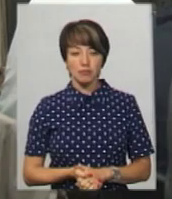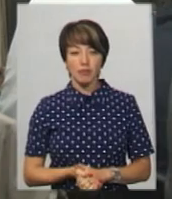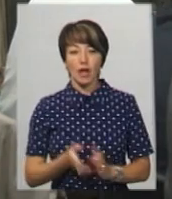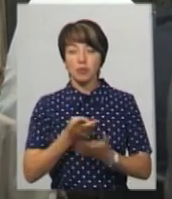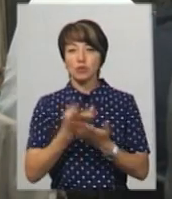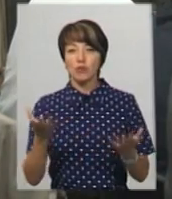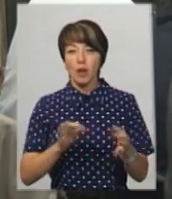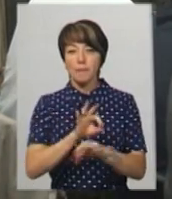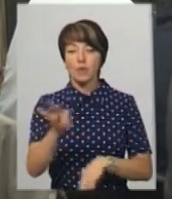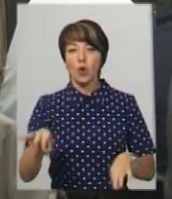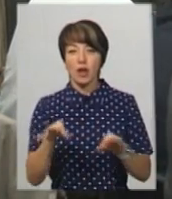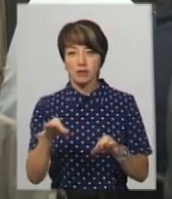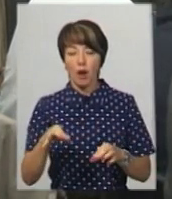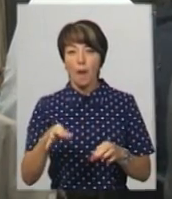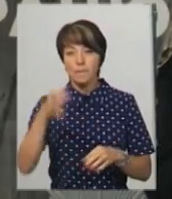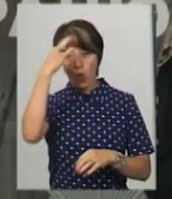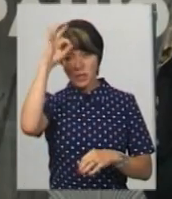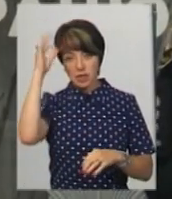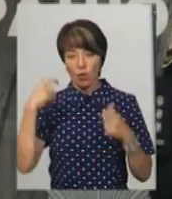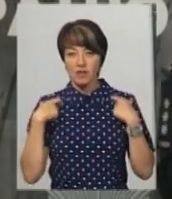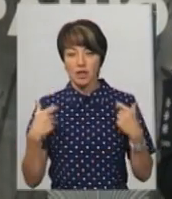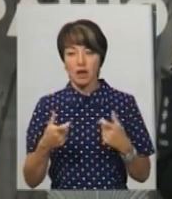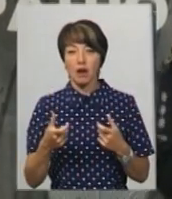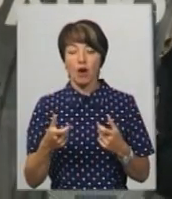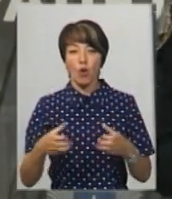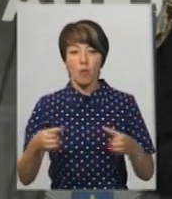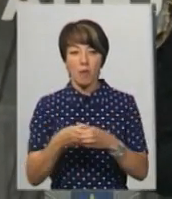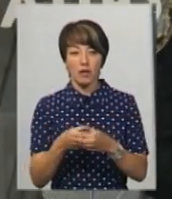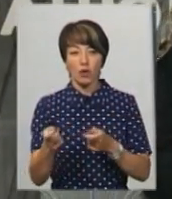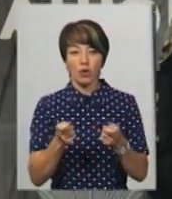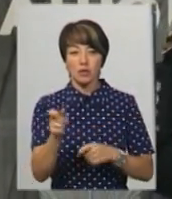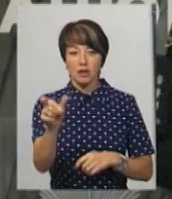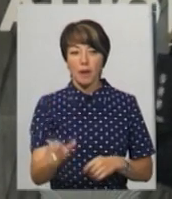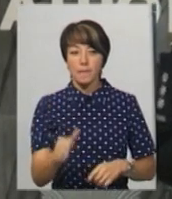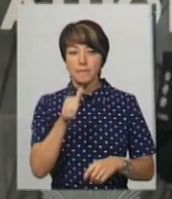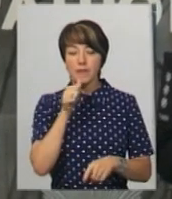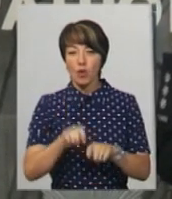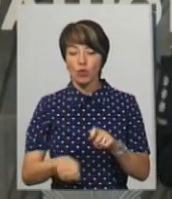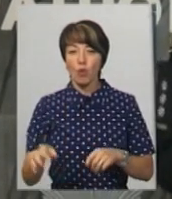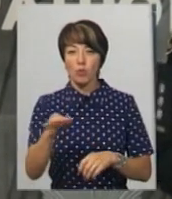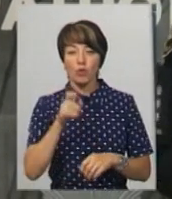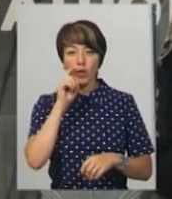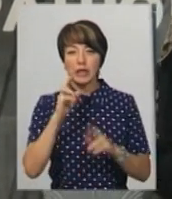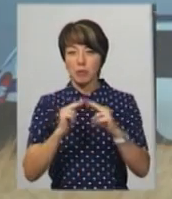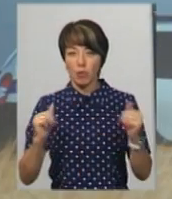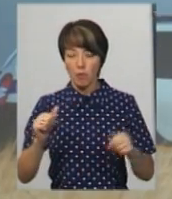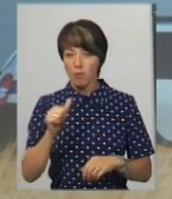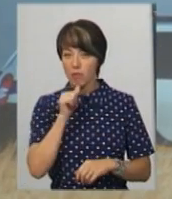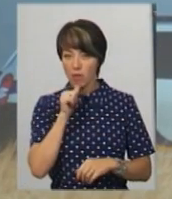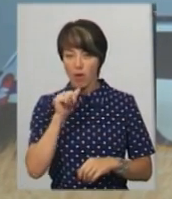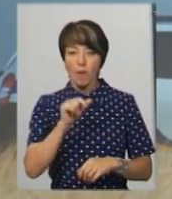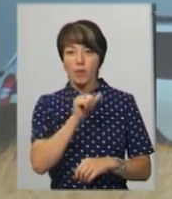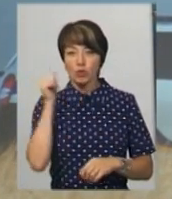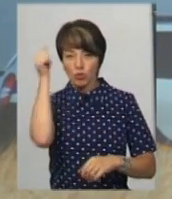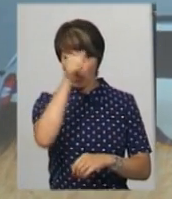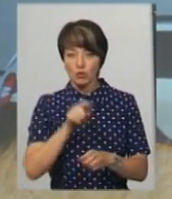Презентувала проєкт «Поліцейський офіцер громади» координаторка Дар'я Полич. За її словами, пілотної області в Україні була Дніпропетровська, там восени минулого